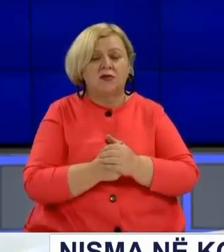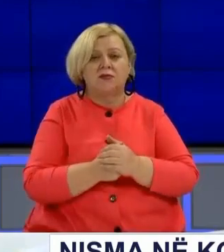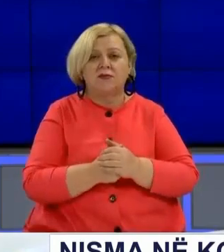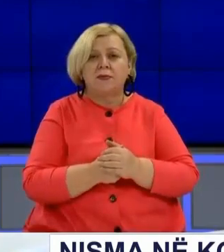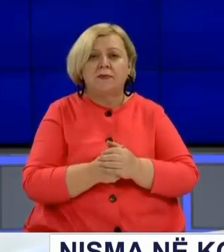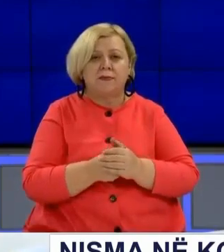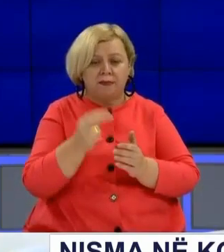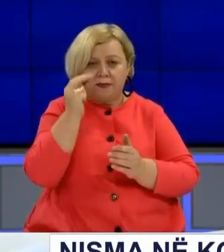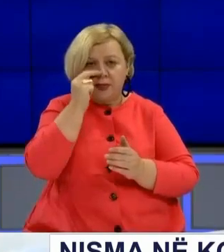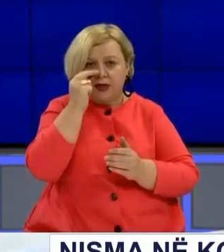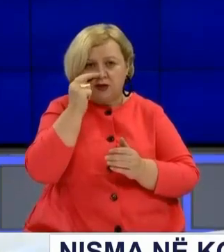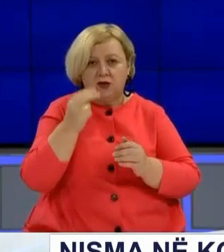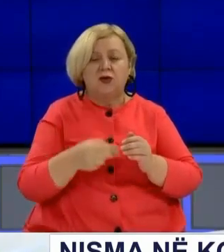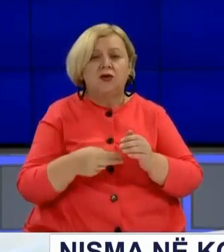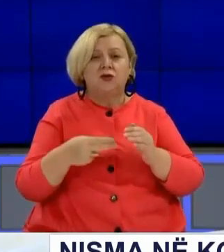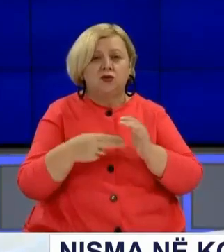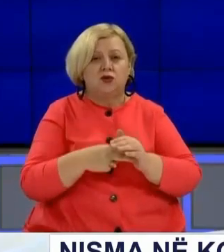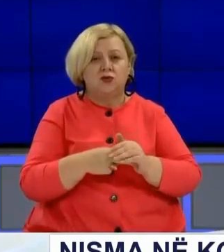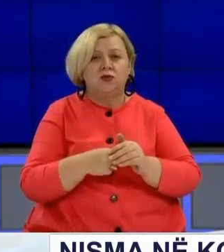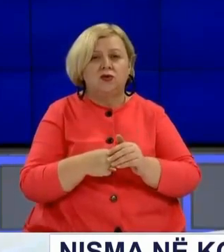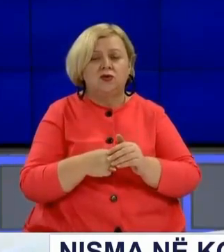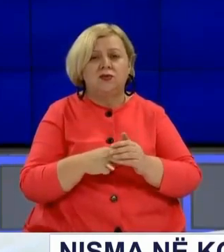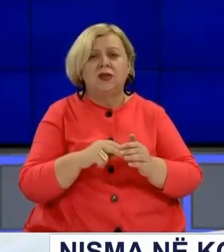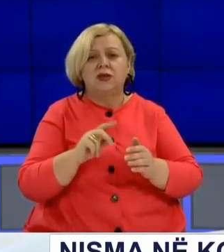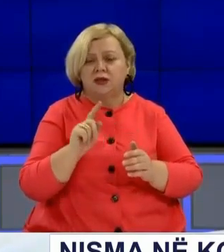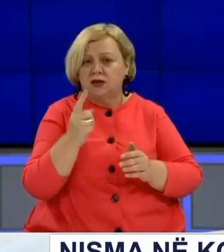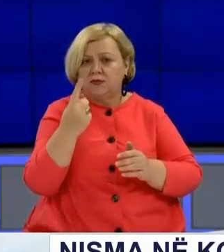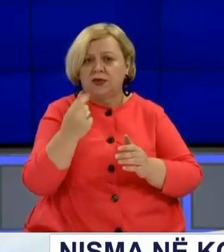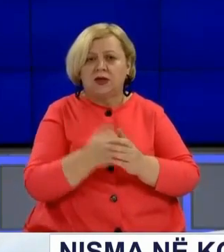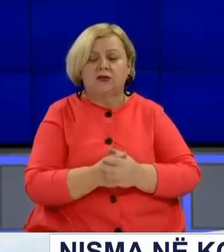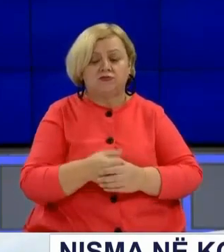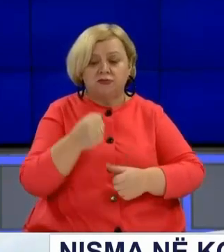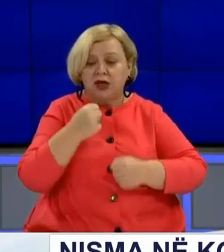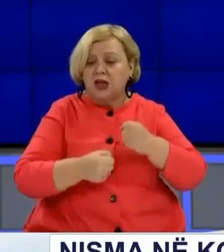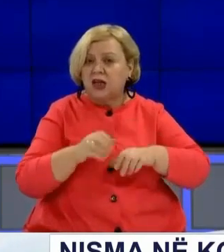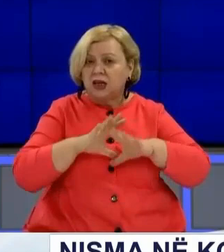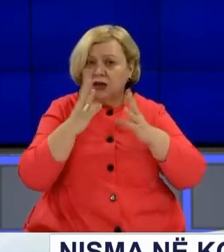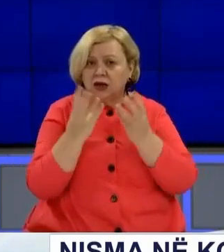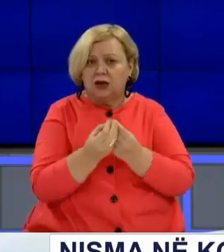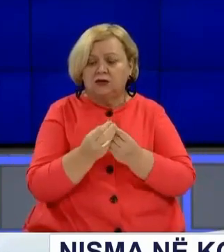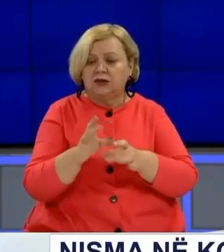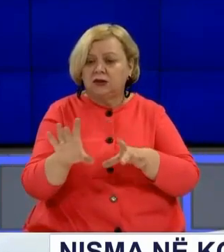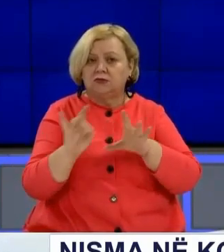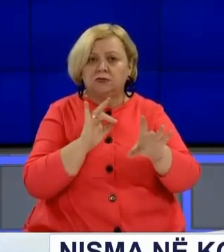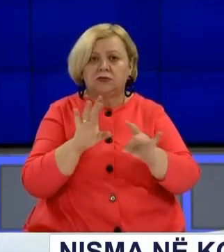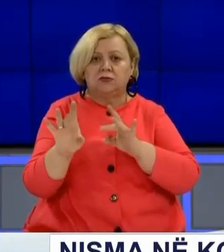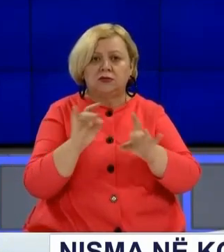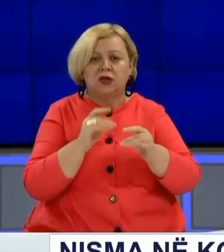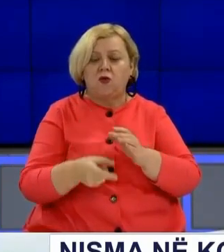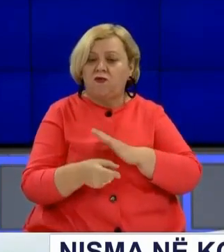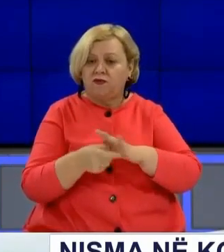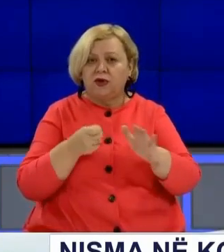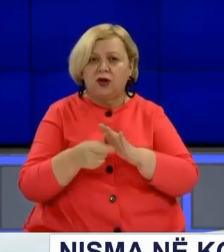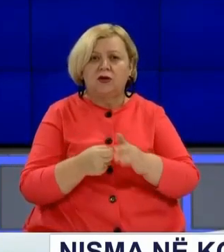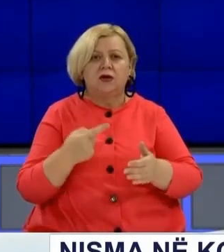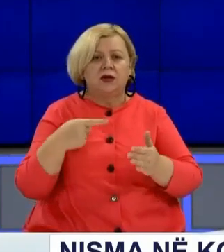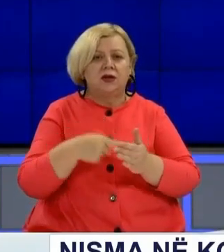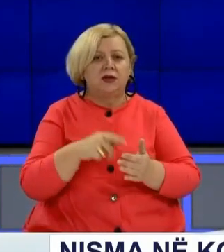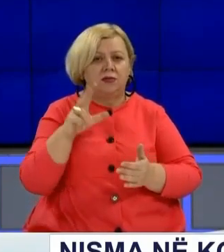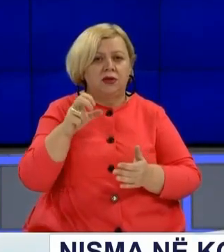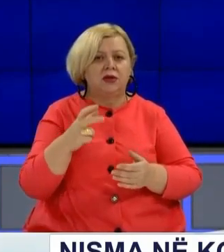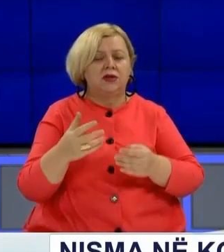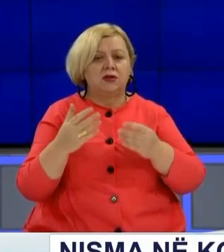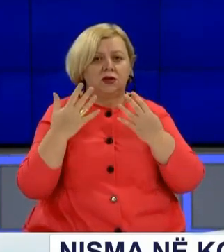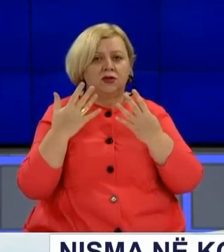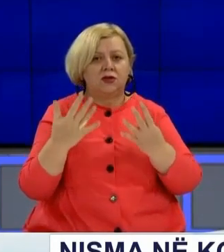dhe qindra masakrat e tjera si hapët e gjenocidare anë e kanë Kosovës, gjitha të cilave po vëramë 1.319,